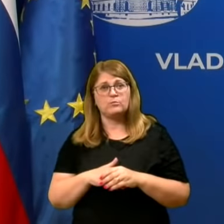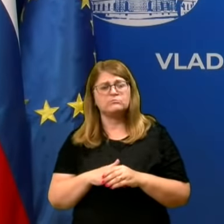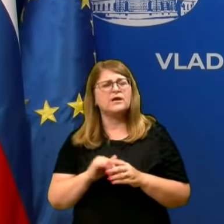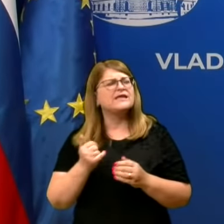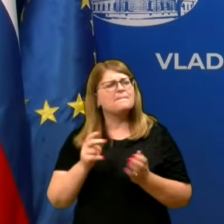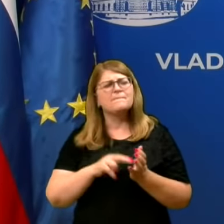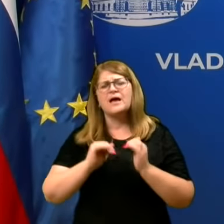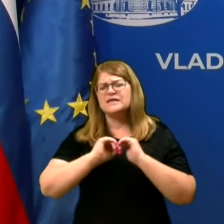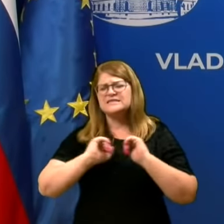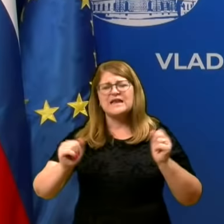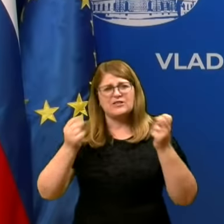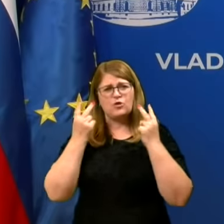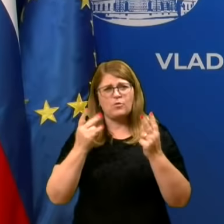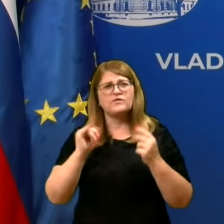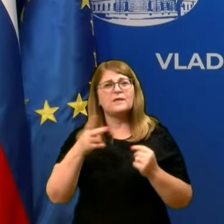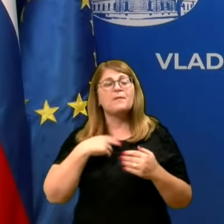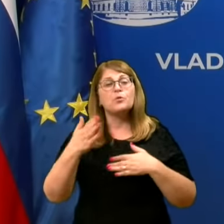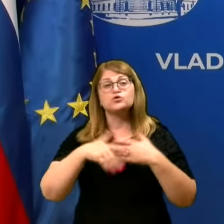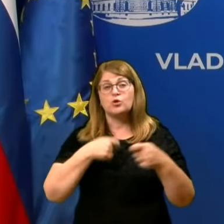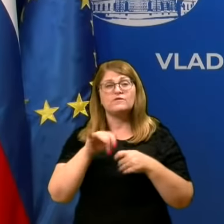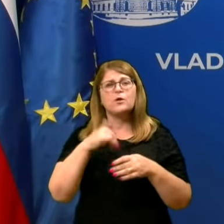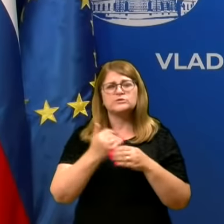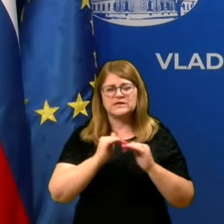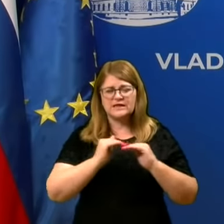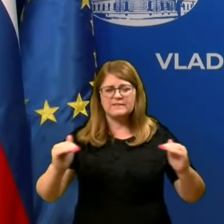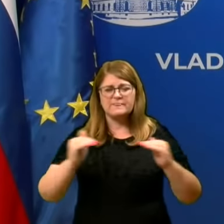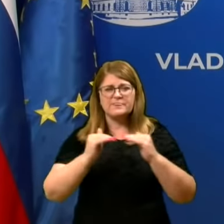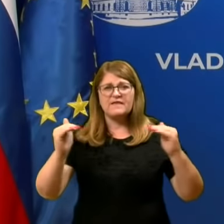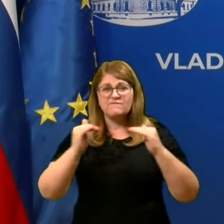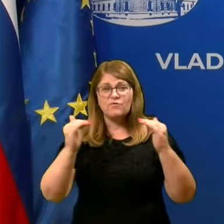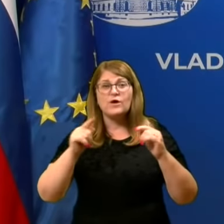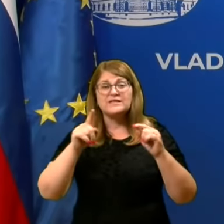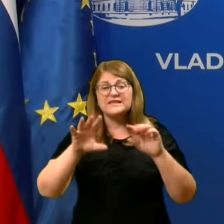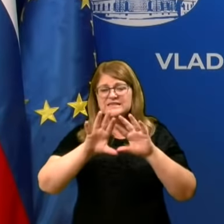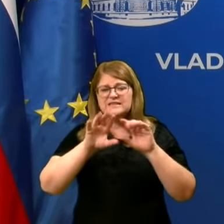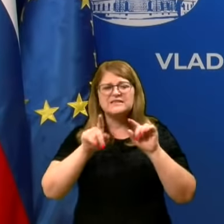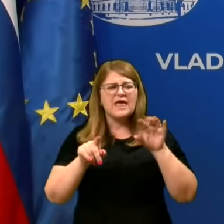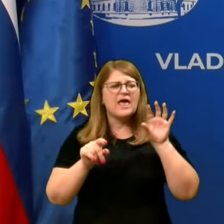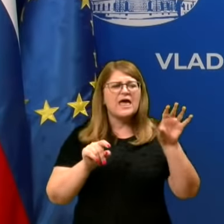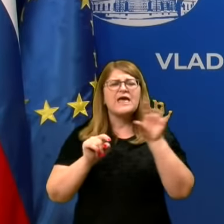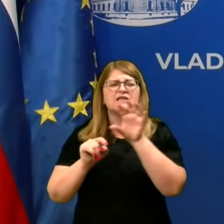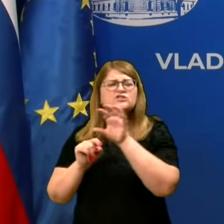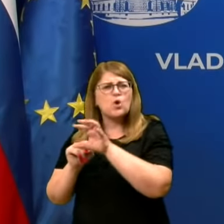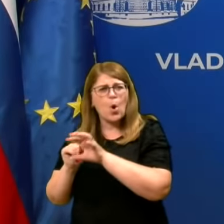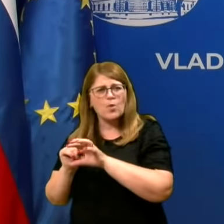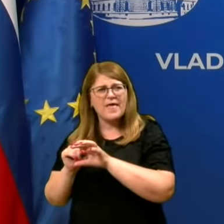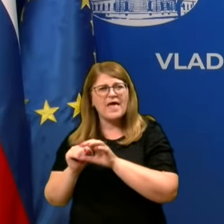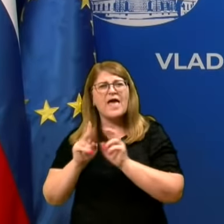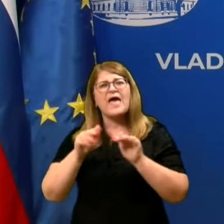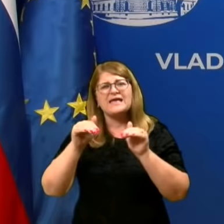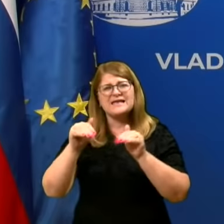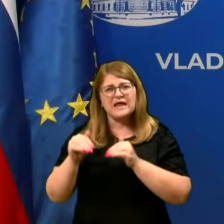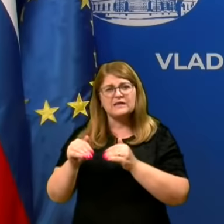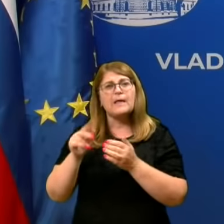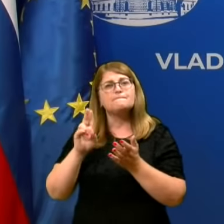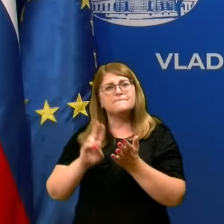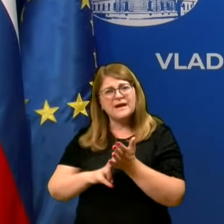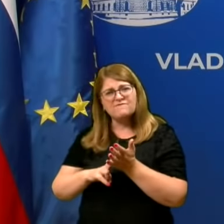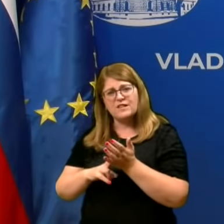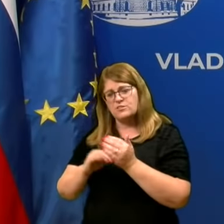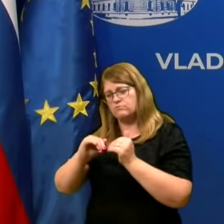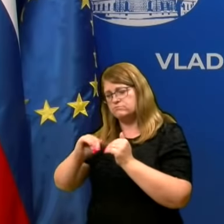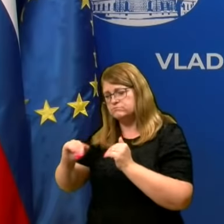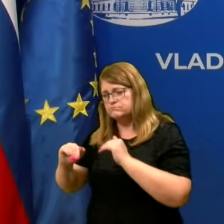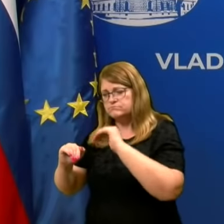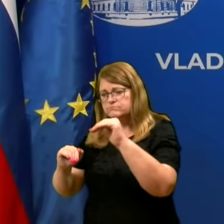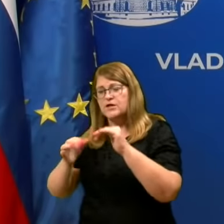izrednega pomena, da imamo sodelovanje na vseh nivojih, da se te cone, karantene in tako naprej po domov prvimo spostavimo. Če imamo pravilen